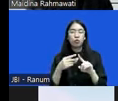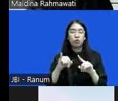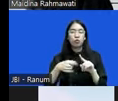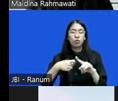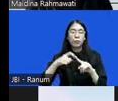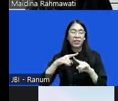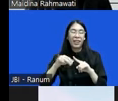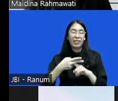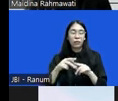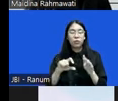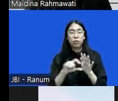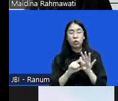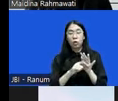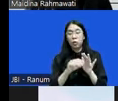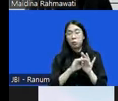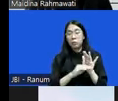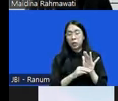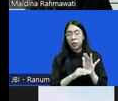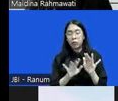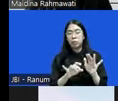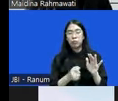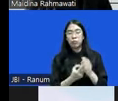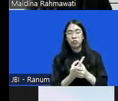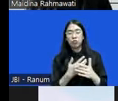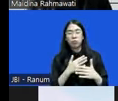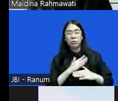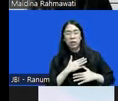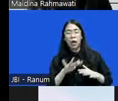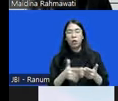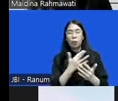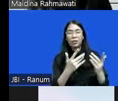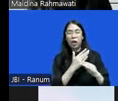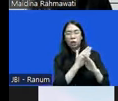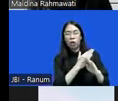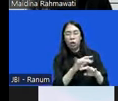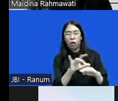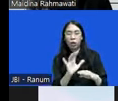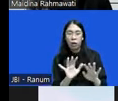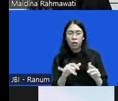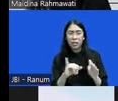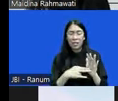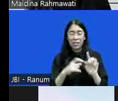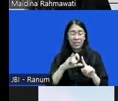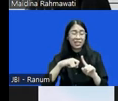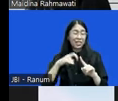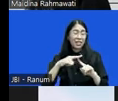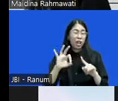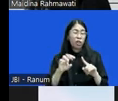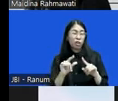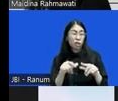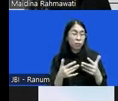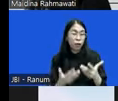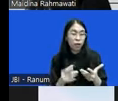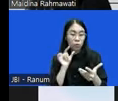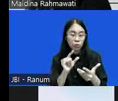syarat materialnya tidak menimbulkan keresahan atau penolakan dari masyarakat bagaimana indikator aparat menghukum atau indikator polisi